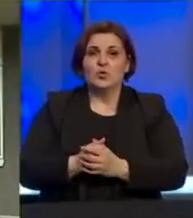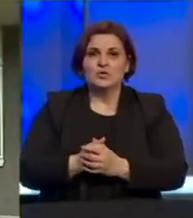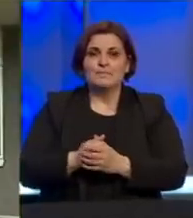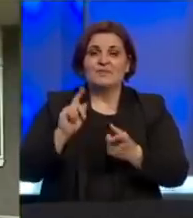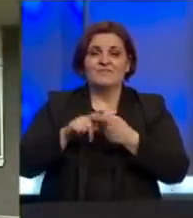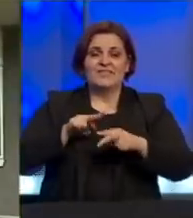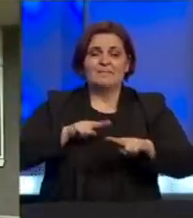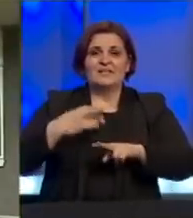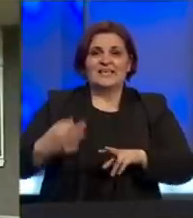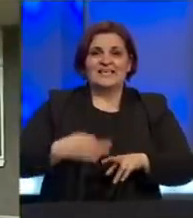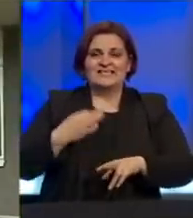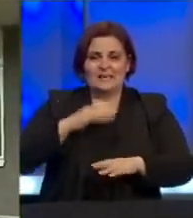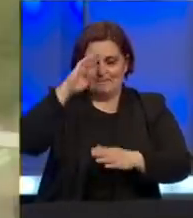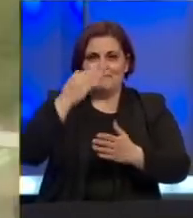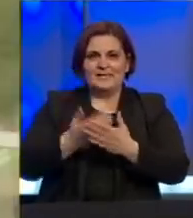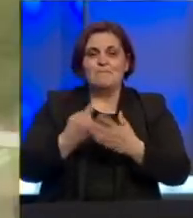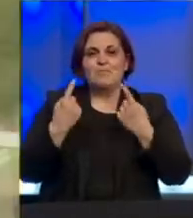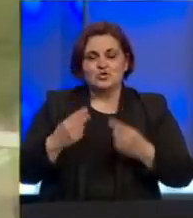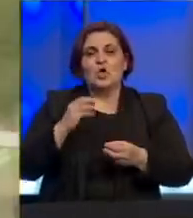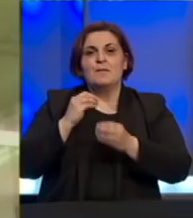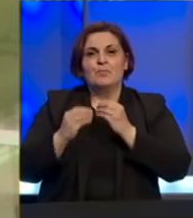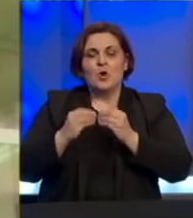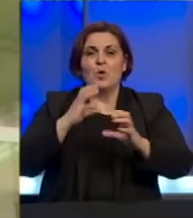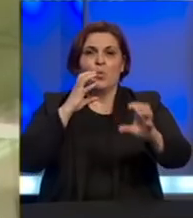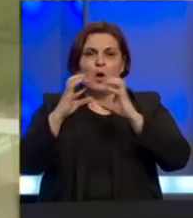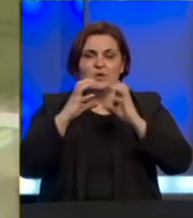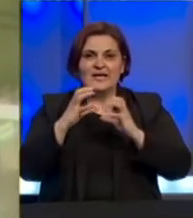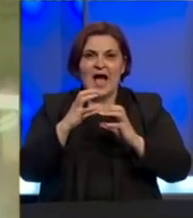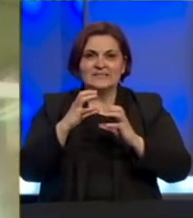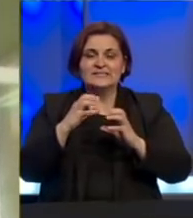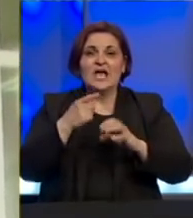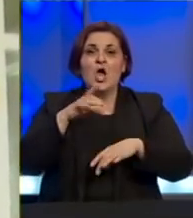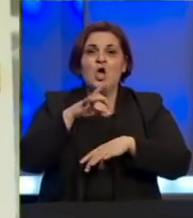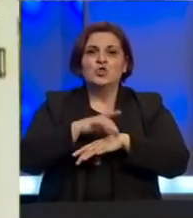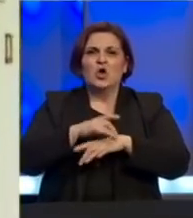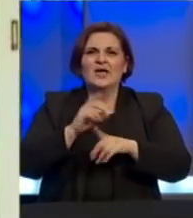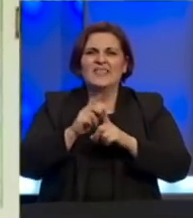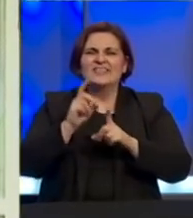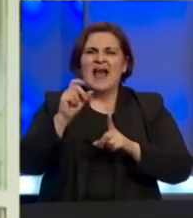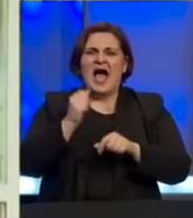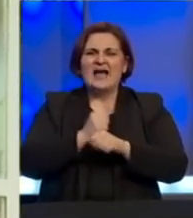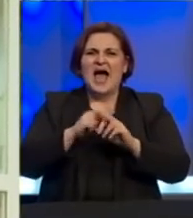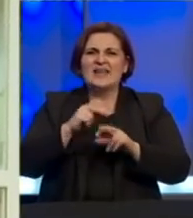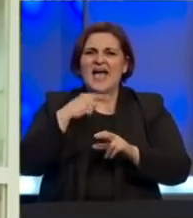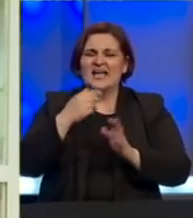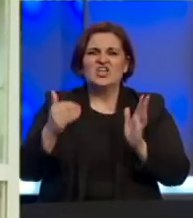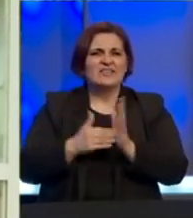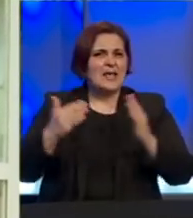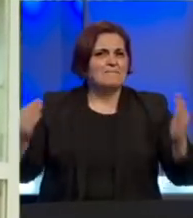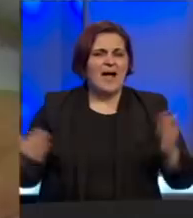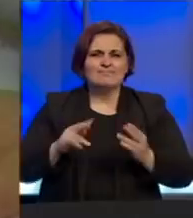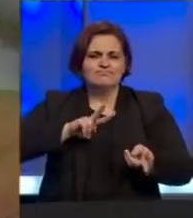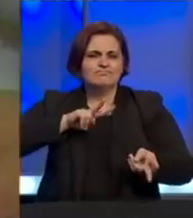Federalni ministar zdravstva priznao je da postoje problemi u komunikaciji. Doktor Dragan Đokanović smatra da treba hitno